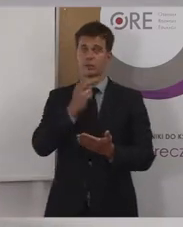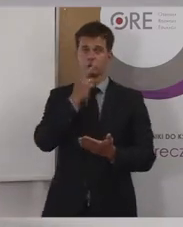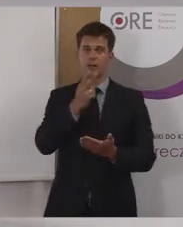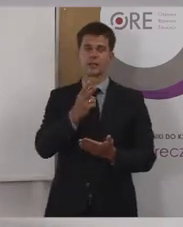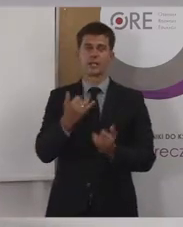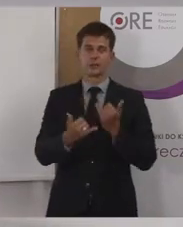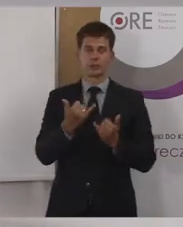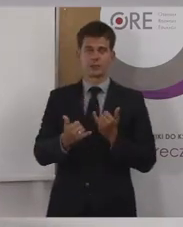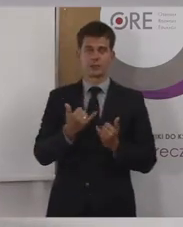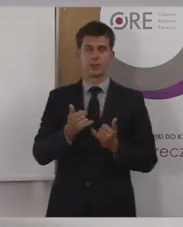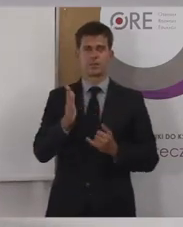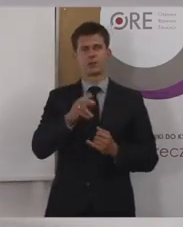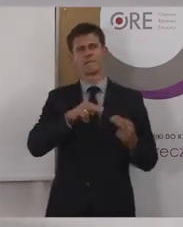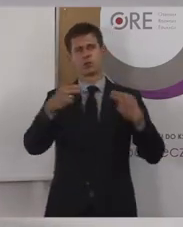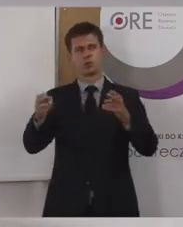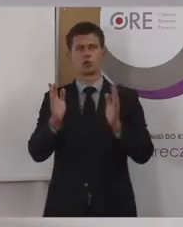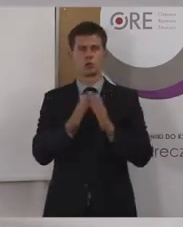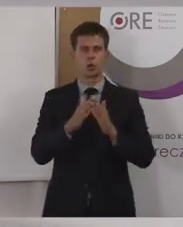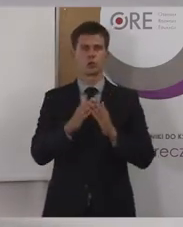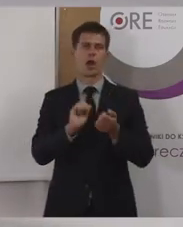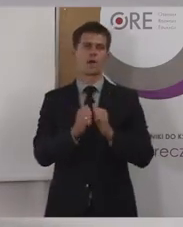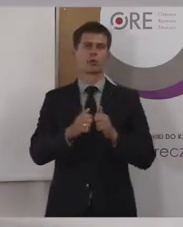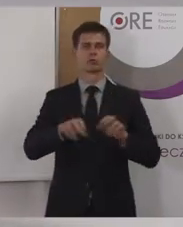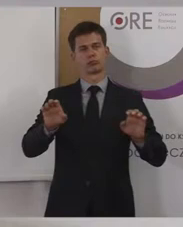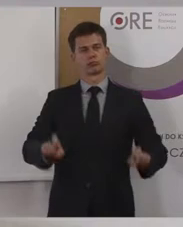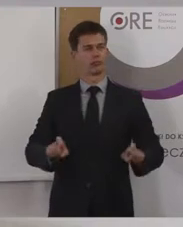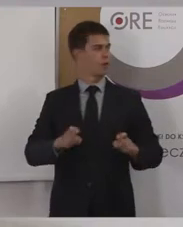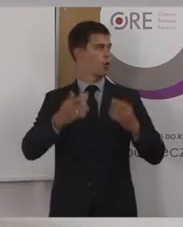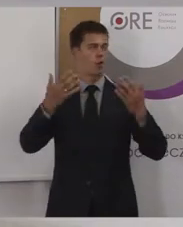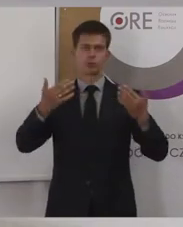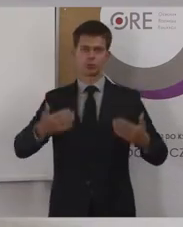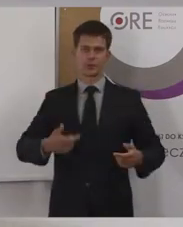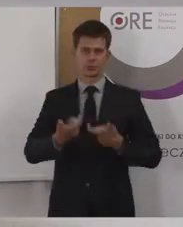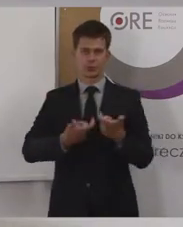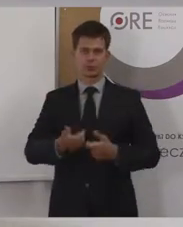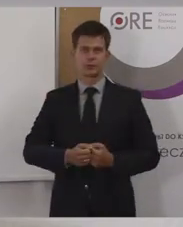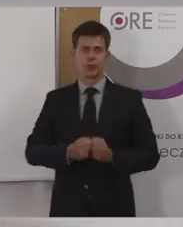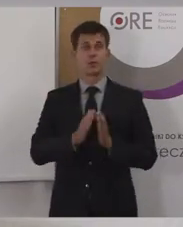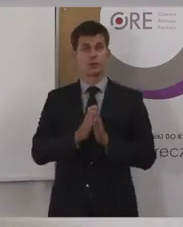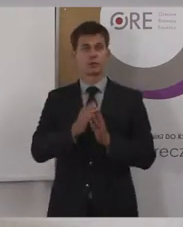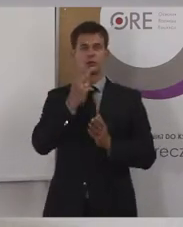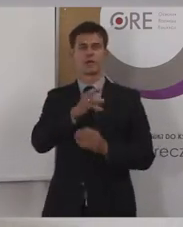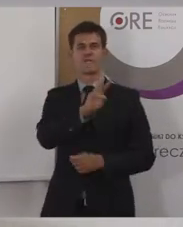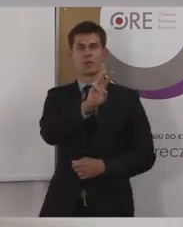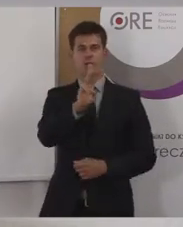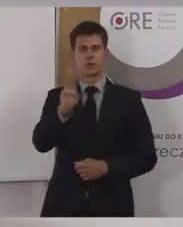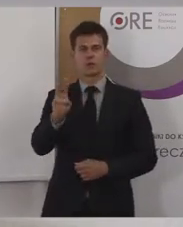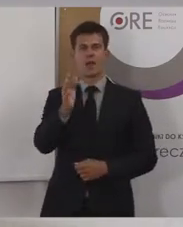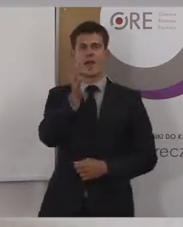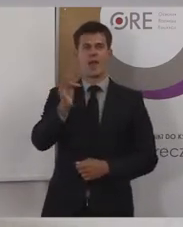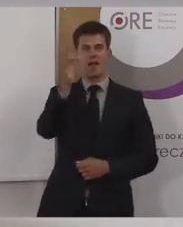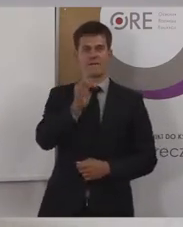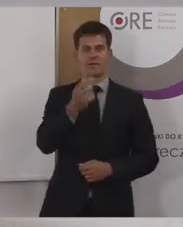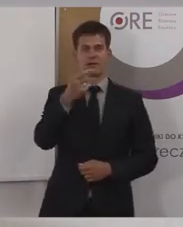już w domach i zasiądziecie sobie gdzieś tam przed komputerami, wejść na stronę www.fdc